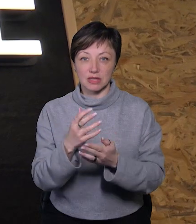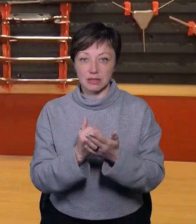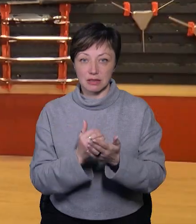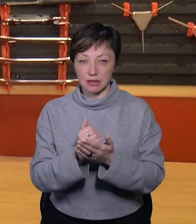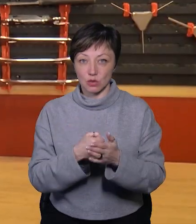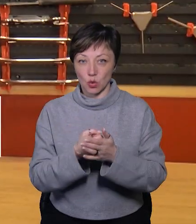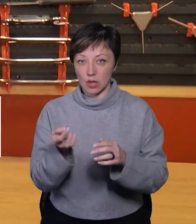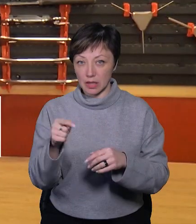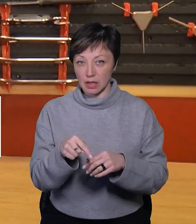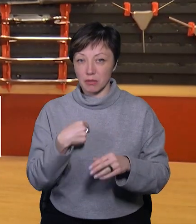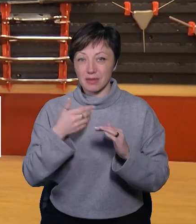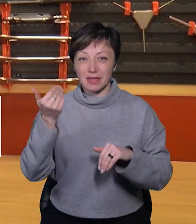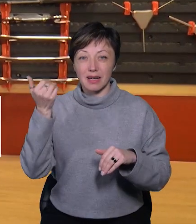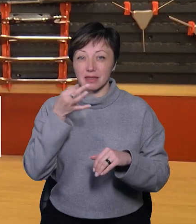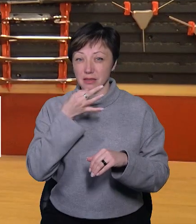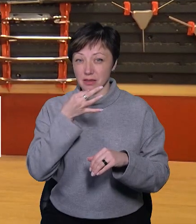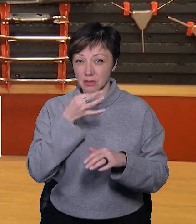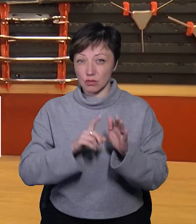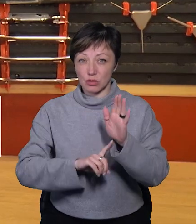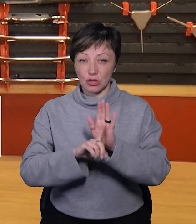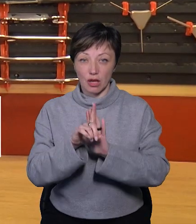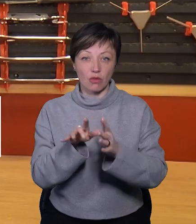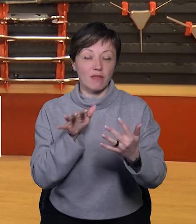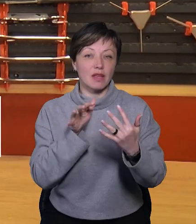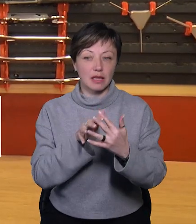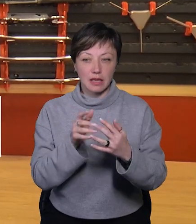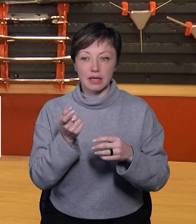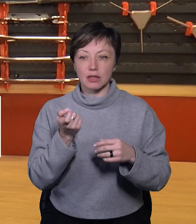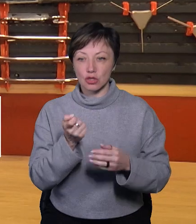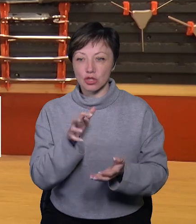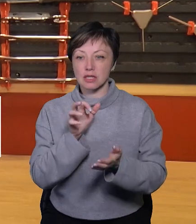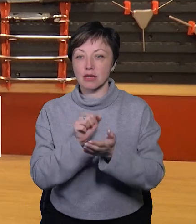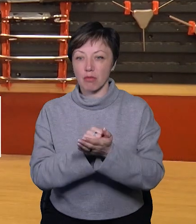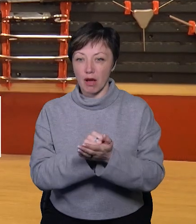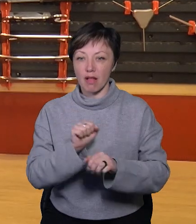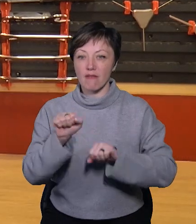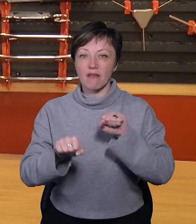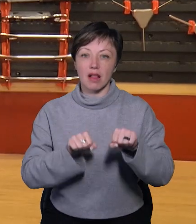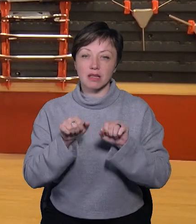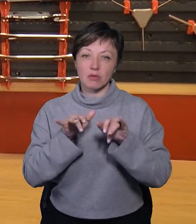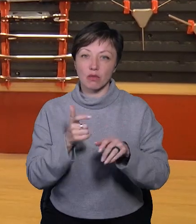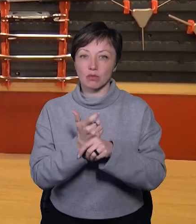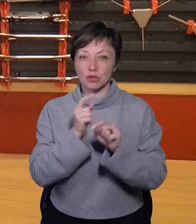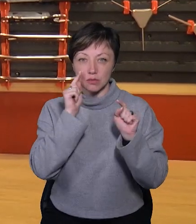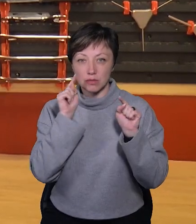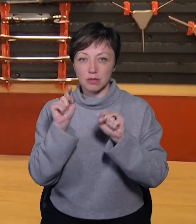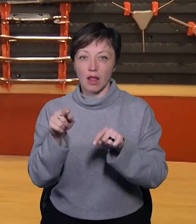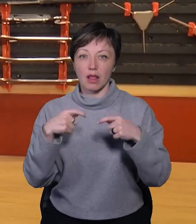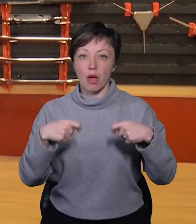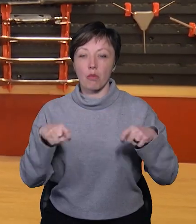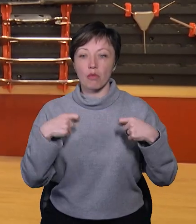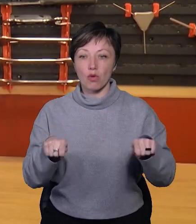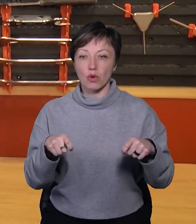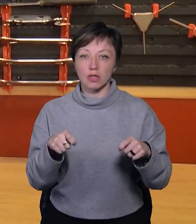раніше ще задовго до початку війни трішки займалися велосипедистів, але ми більше були орієнтовані на продаж